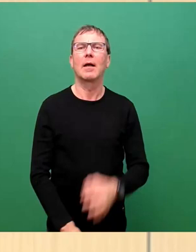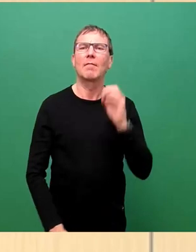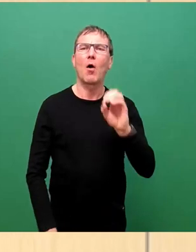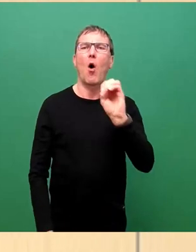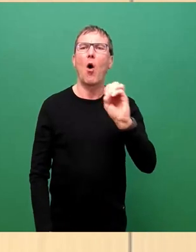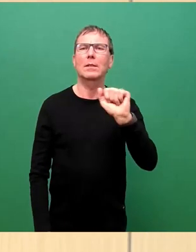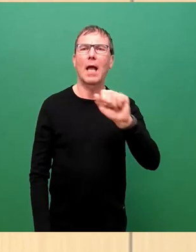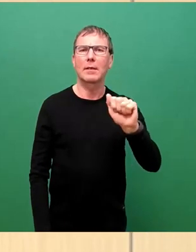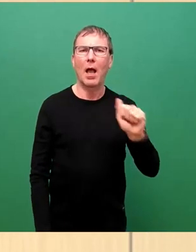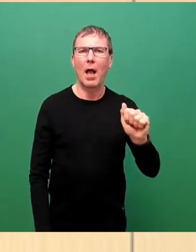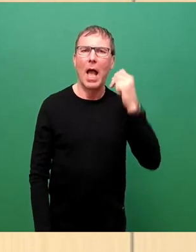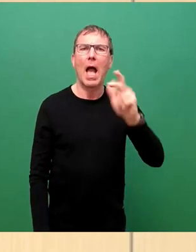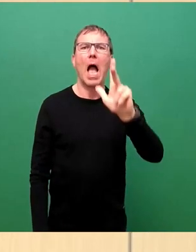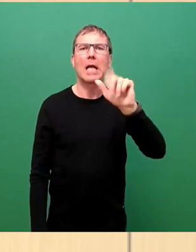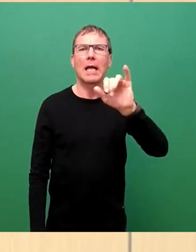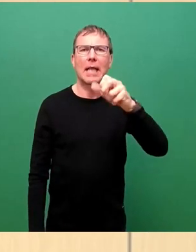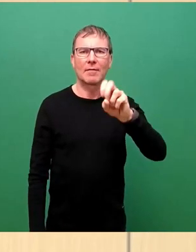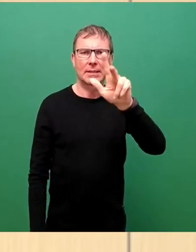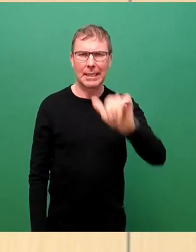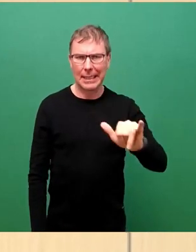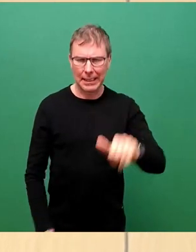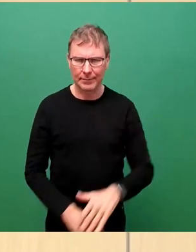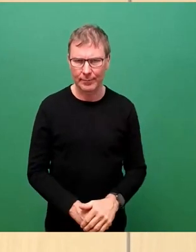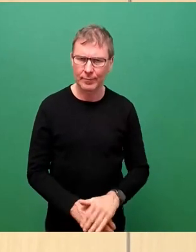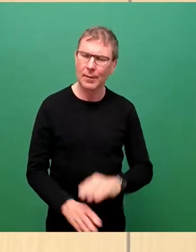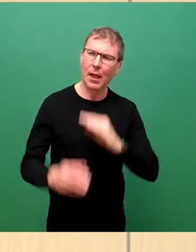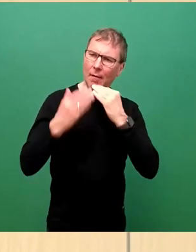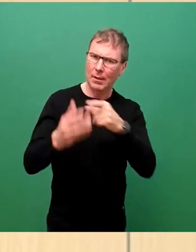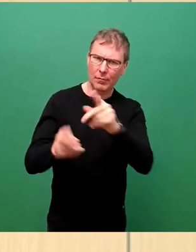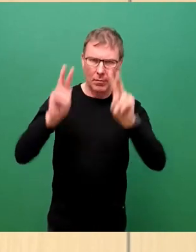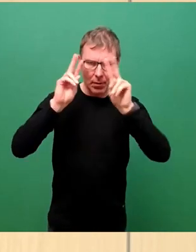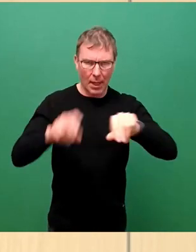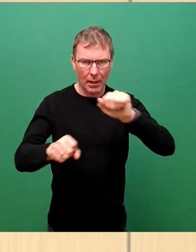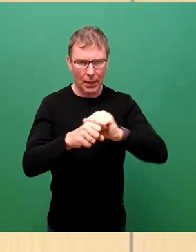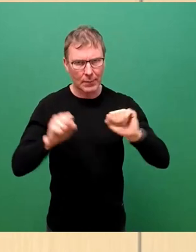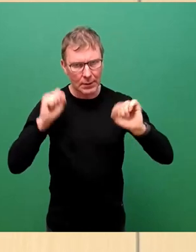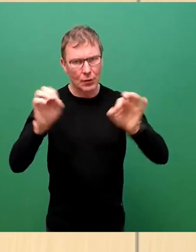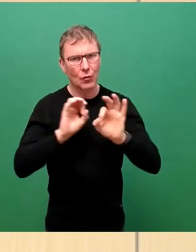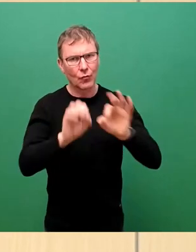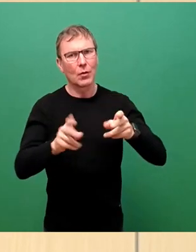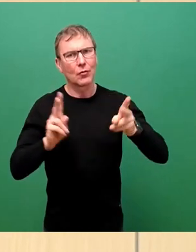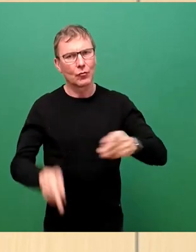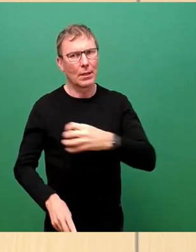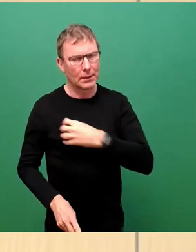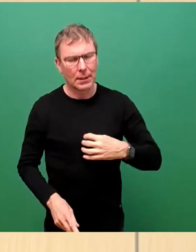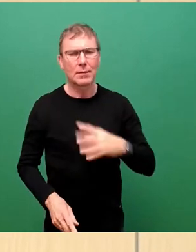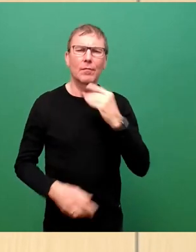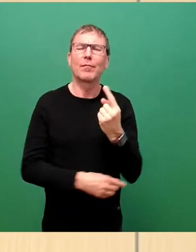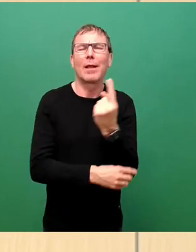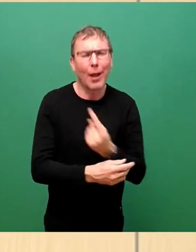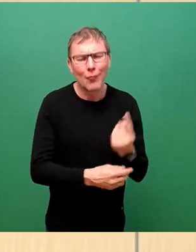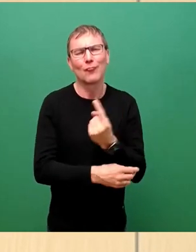Herr Kanjewski für ihre Tätigkeit im Ehrenamt für diese Stadt. Viele, viele Stunden des